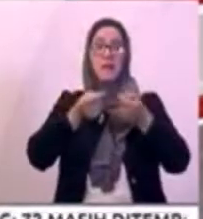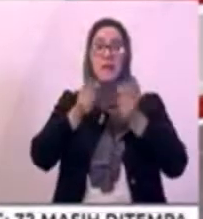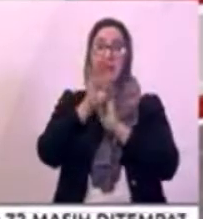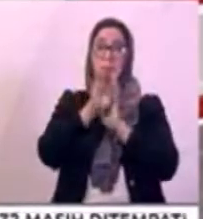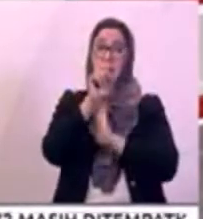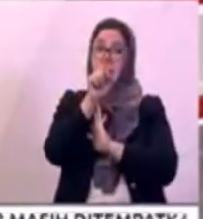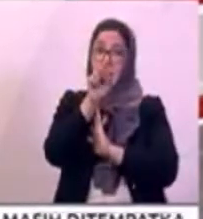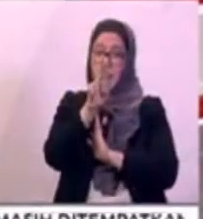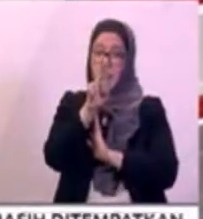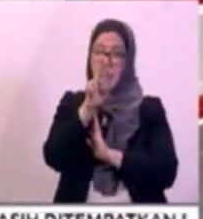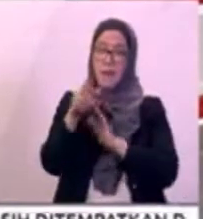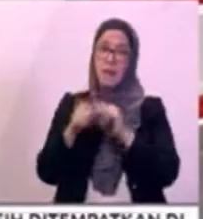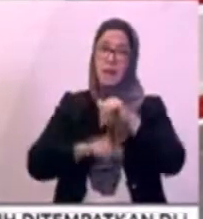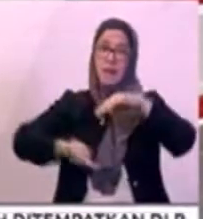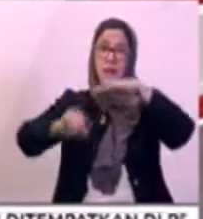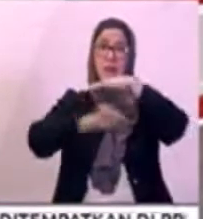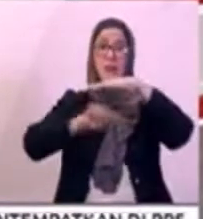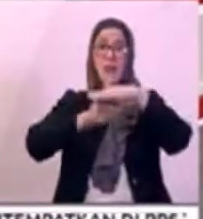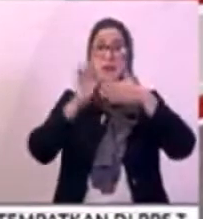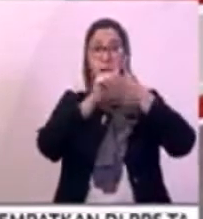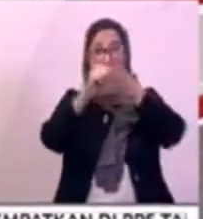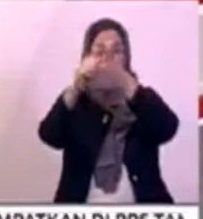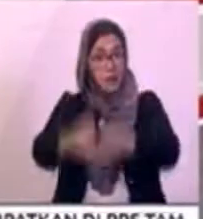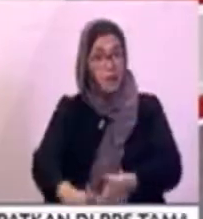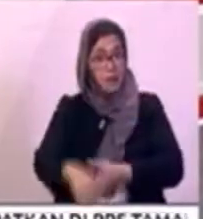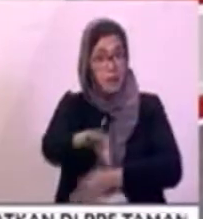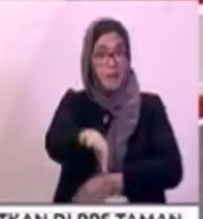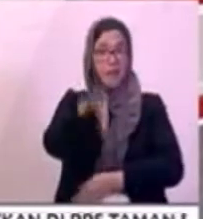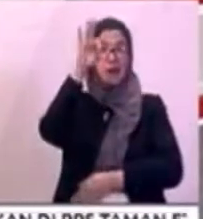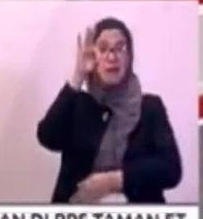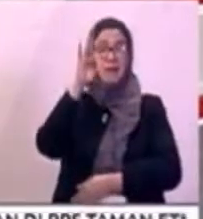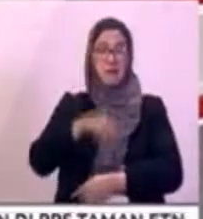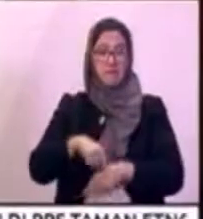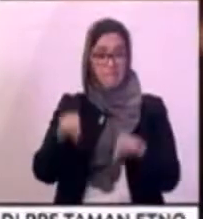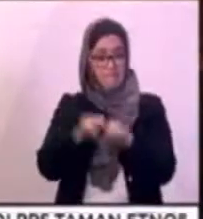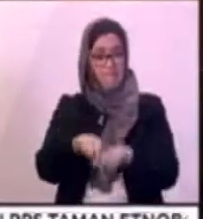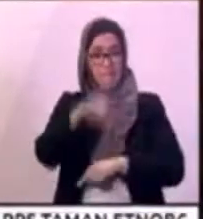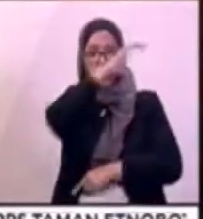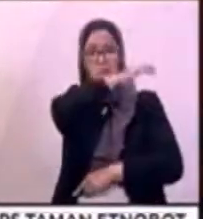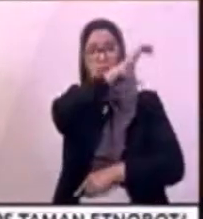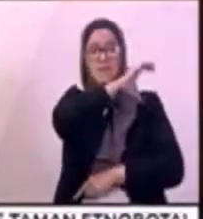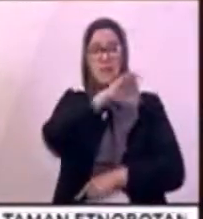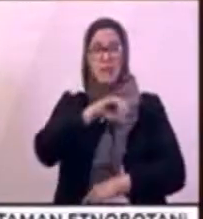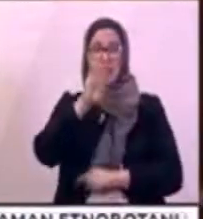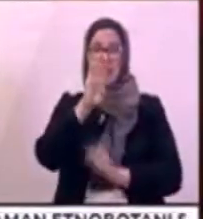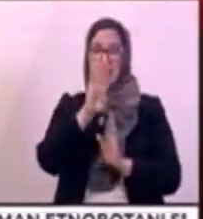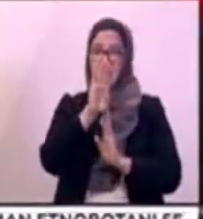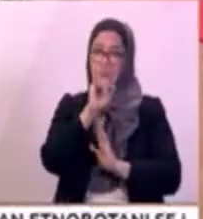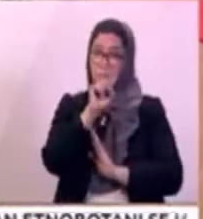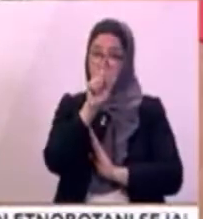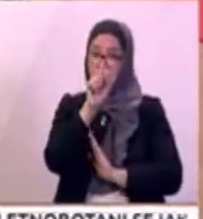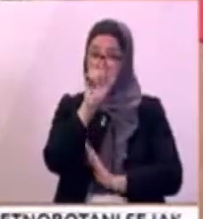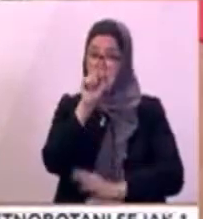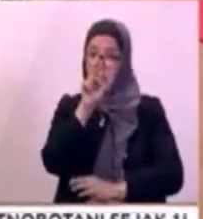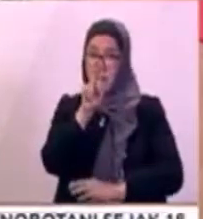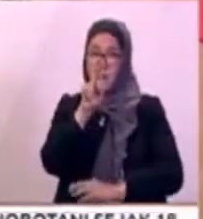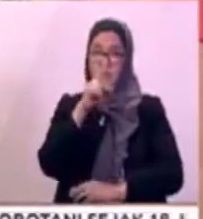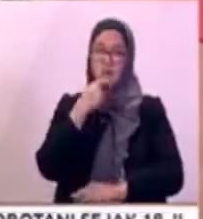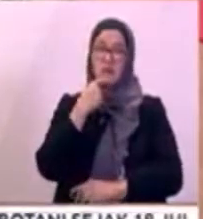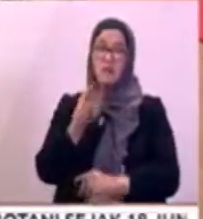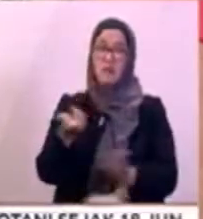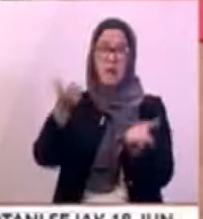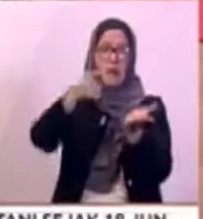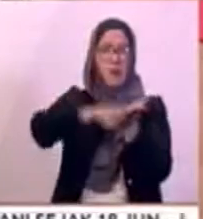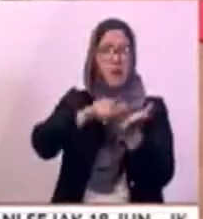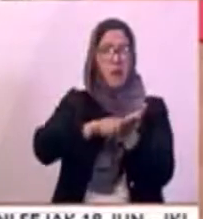kepada pemimpin yang dilantik. Beliau yang juga pengurusi bersatu mengulas laporan sebuah portal yang mendakwa parti itu